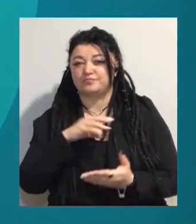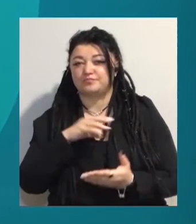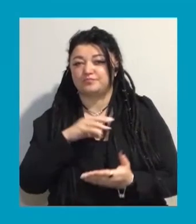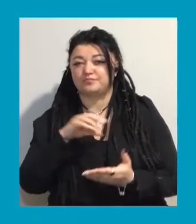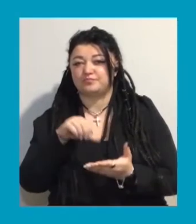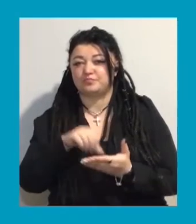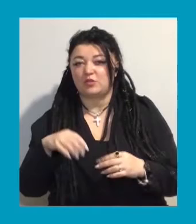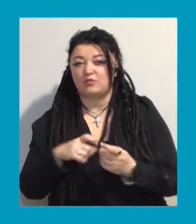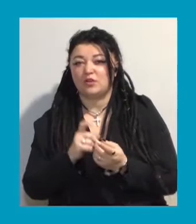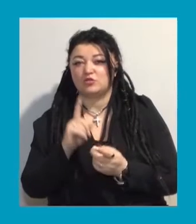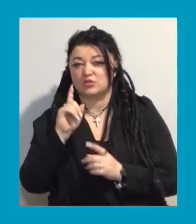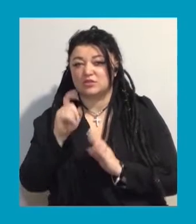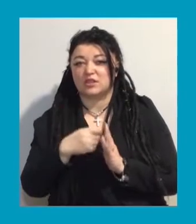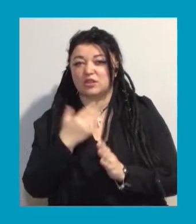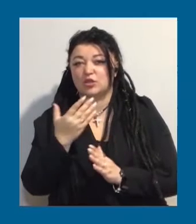його позицію.